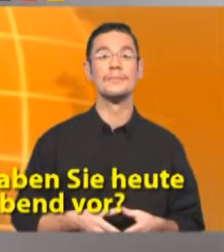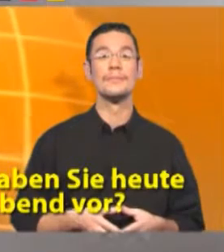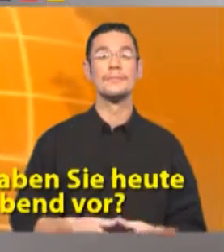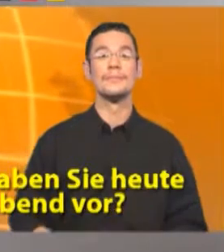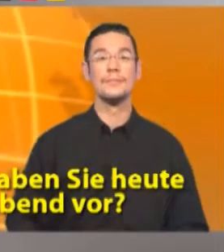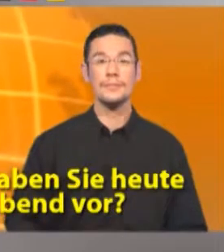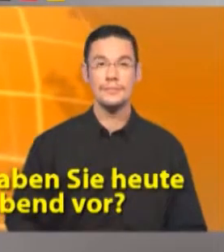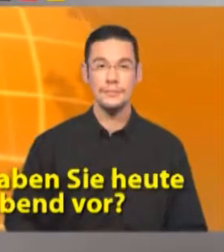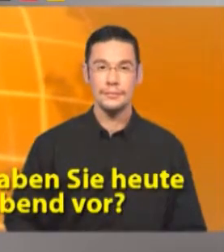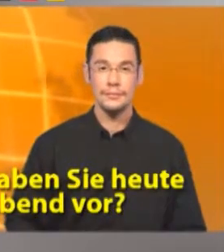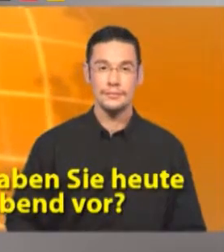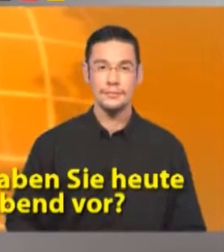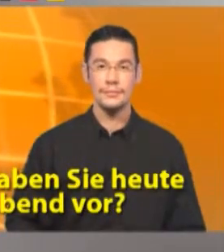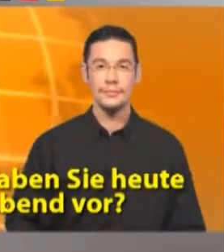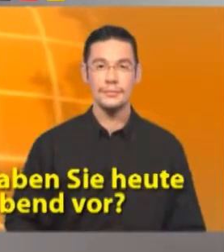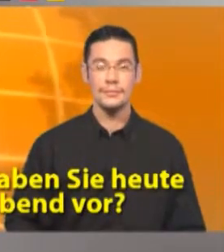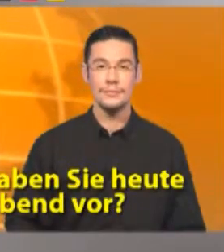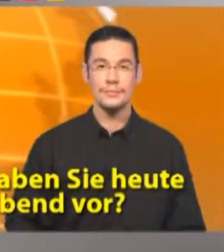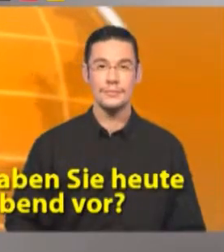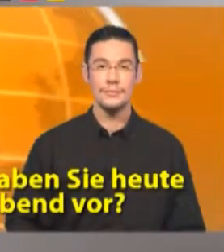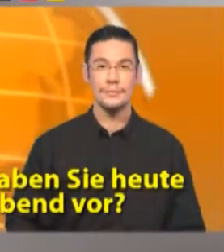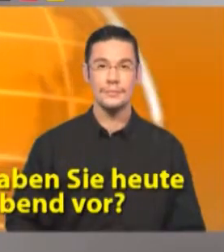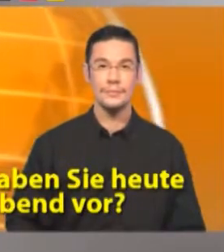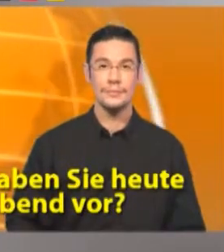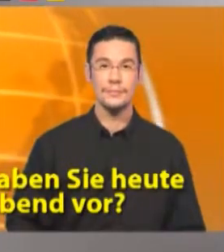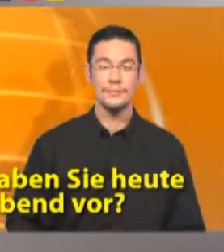Cosa fa questa sera?